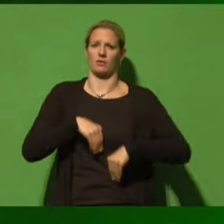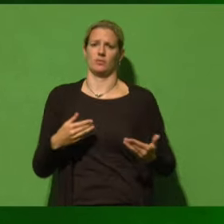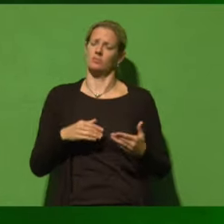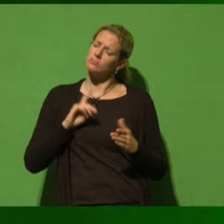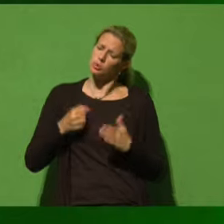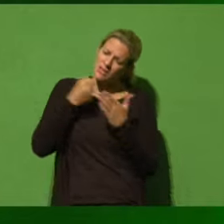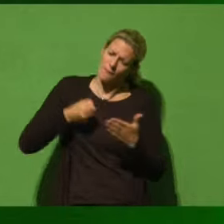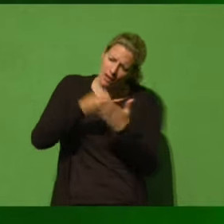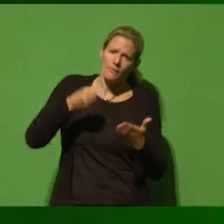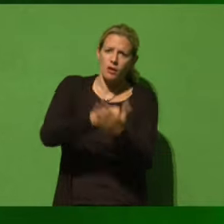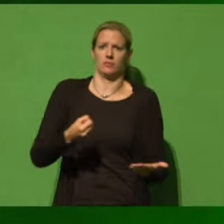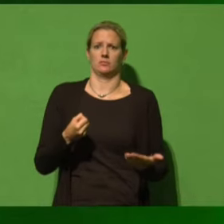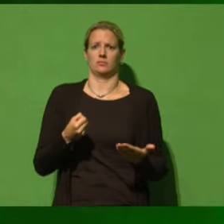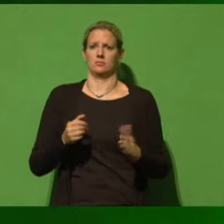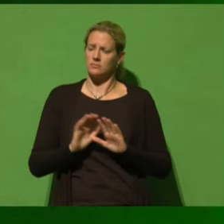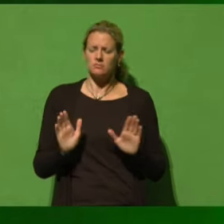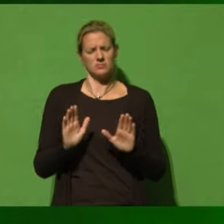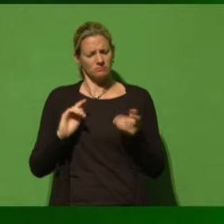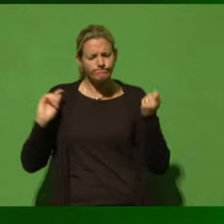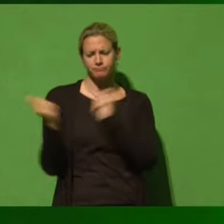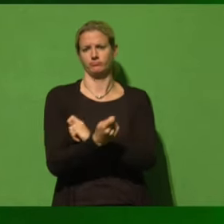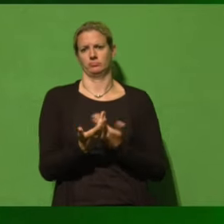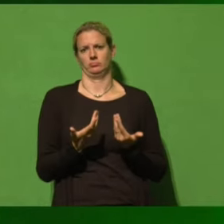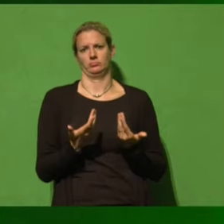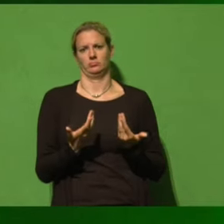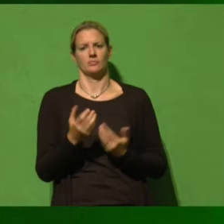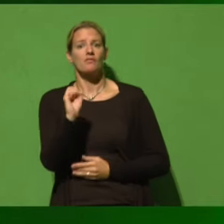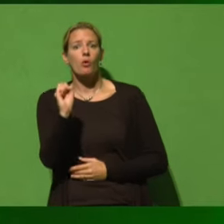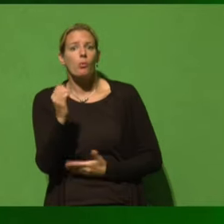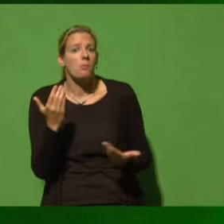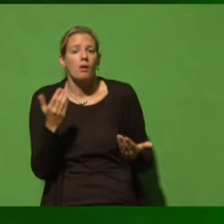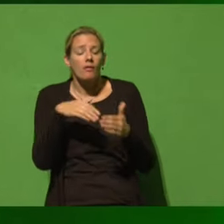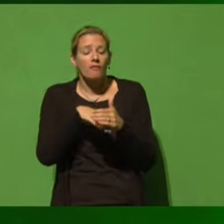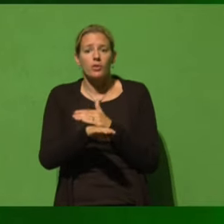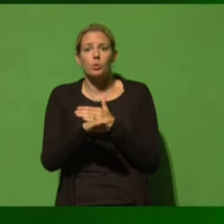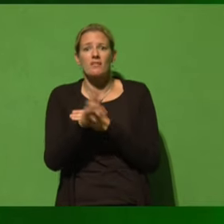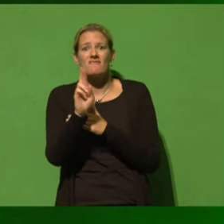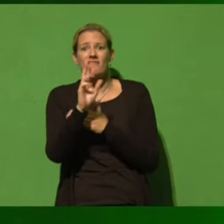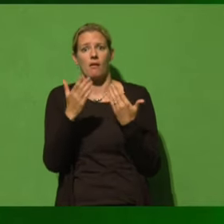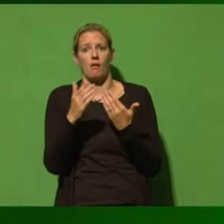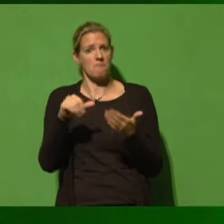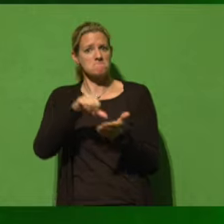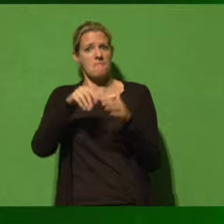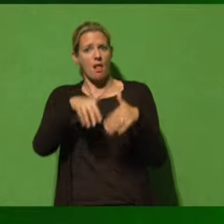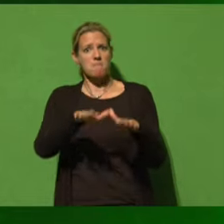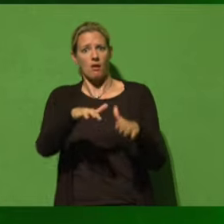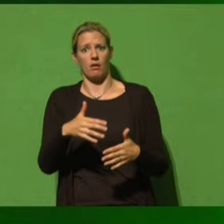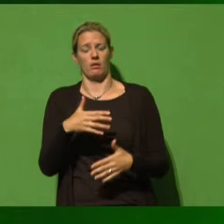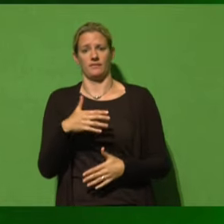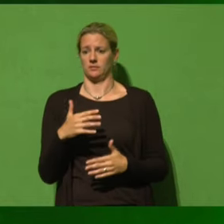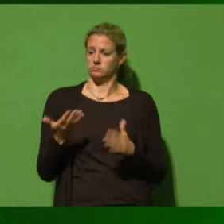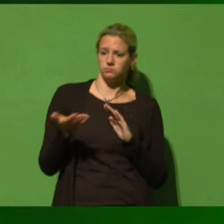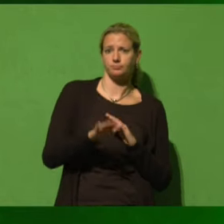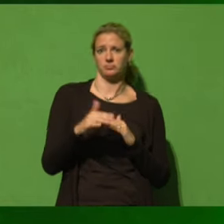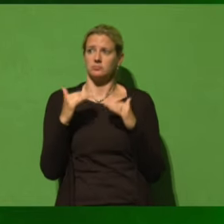kämpfen müssen, dass sich das ganz, ganz grundlegend ändert, nämlich mit jedem Flüchtling, der im Mittelmeergebiet ertrinkt, mit jedem Flüchtling, der